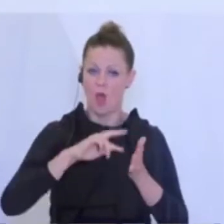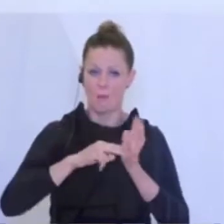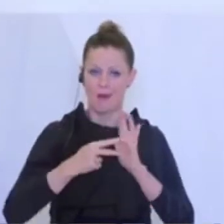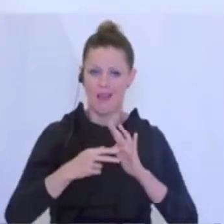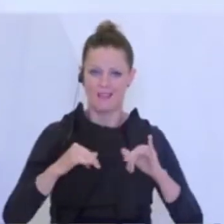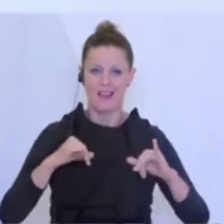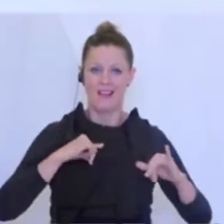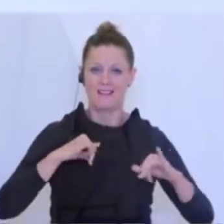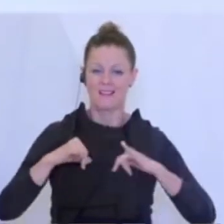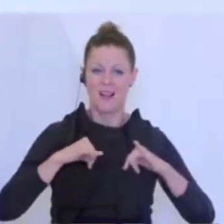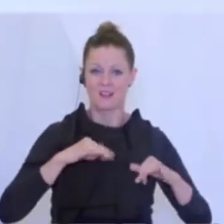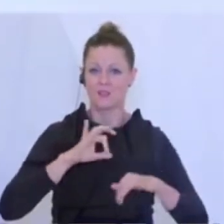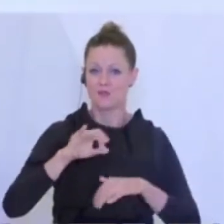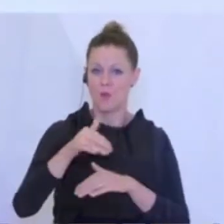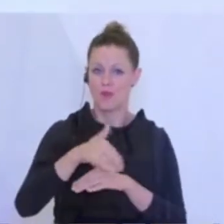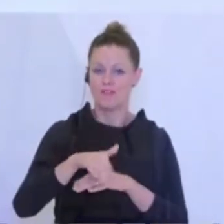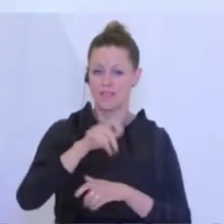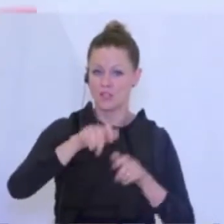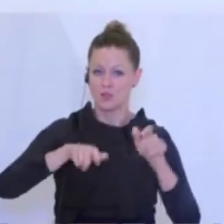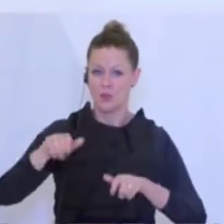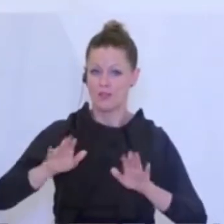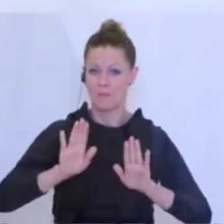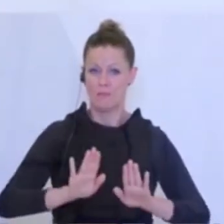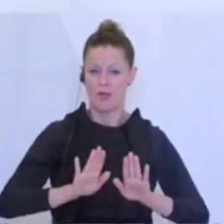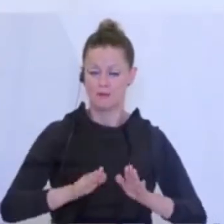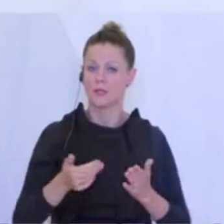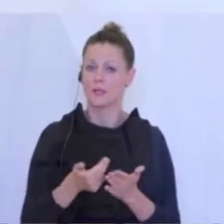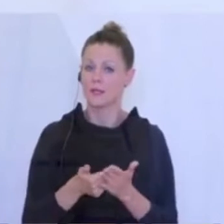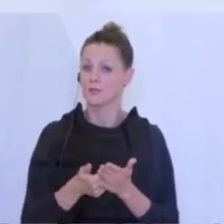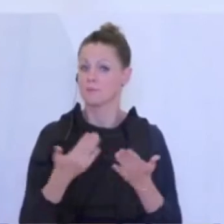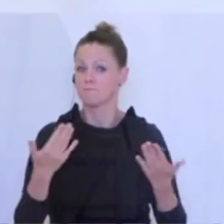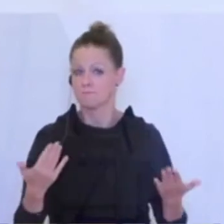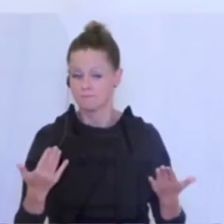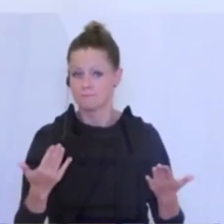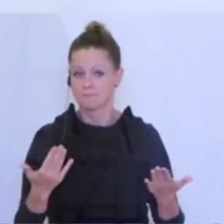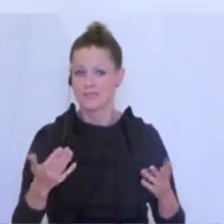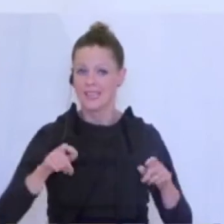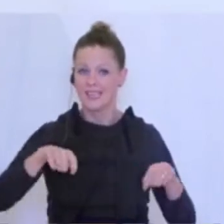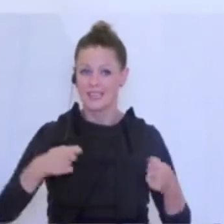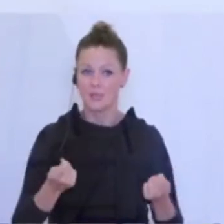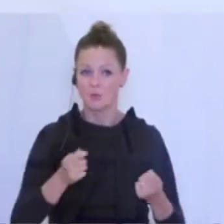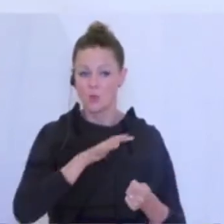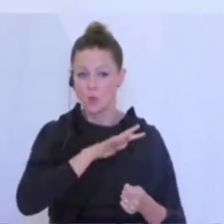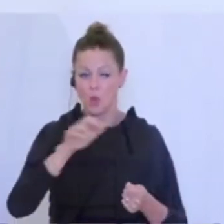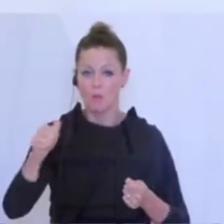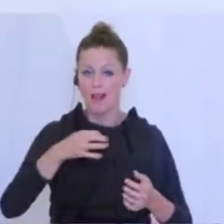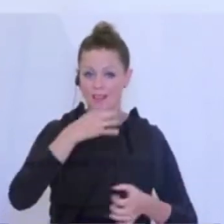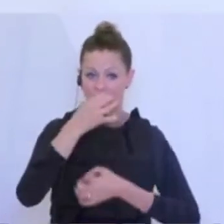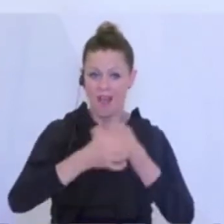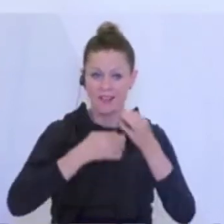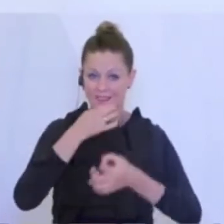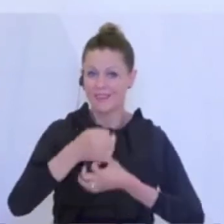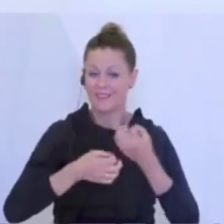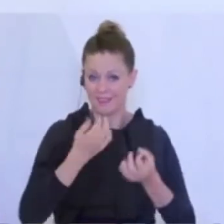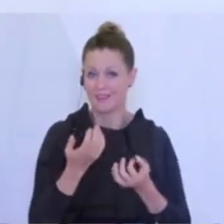der Wirtsleute bleiben soll und nicht anders. Und insofern gibt es jetzt überall Nachrichten, wo hier